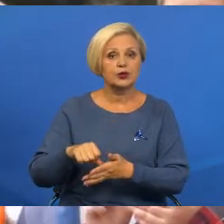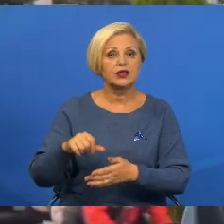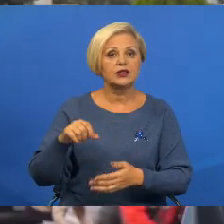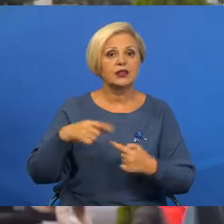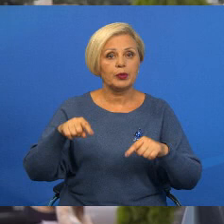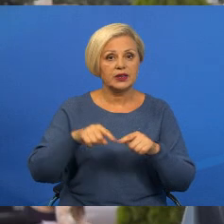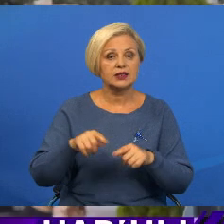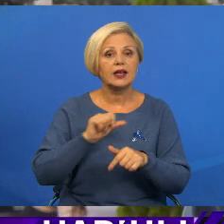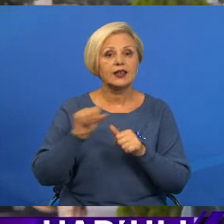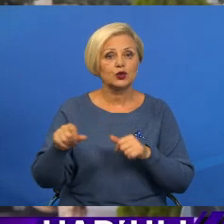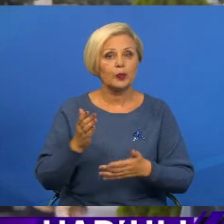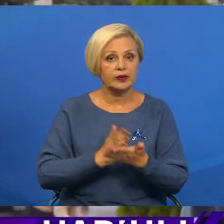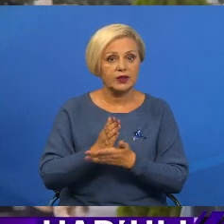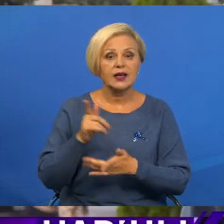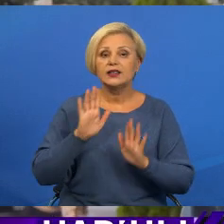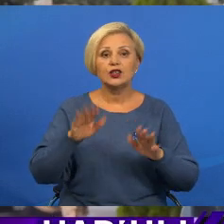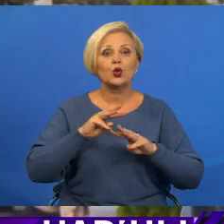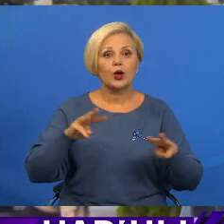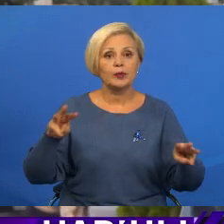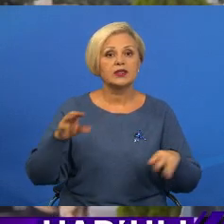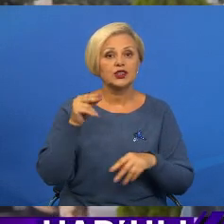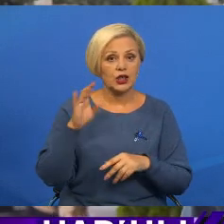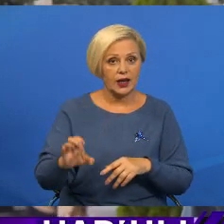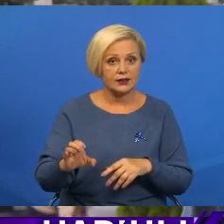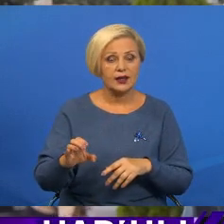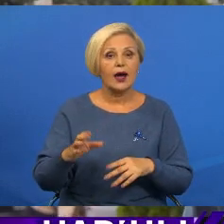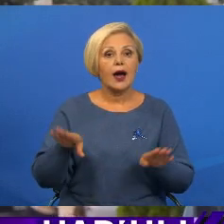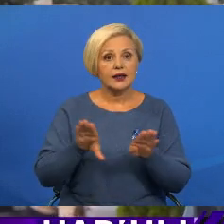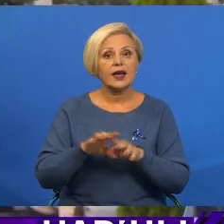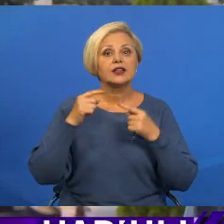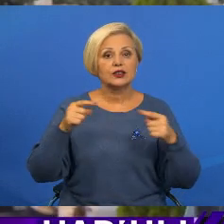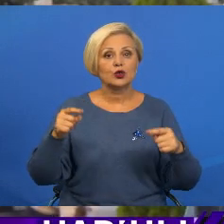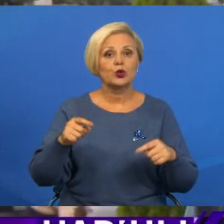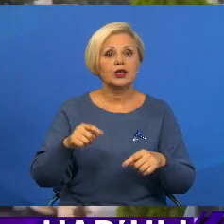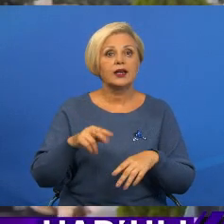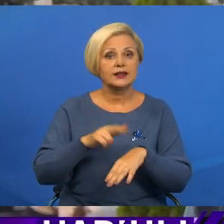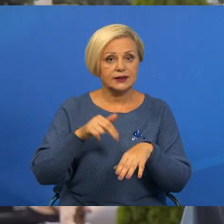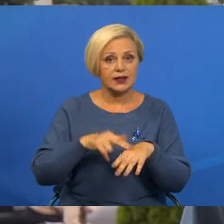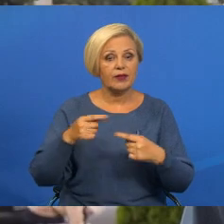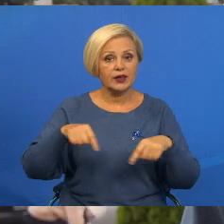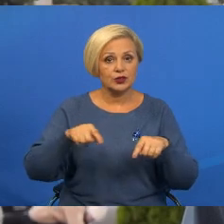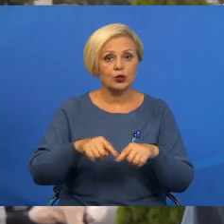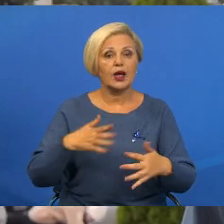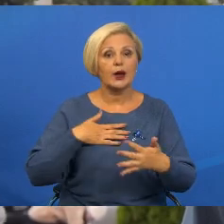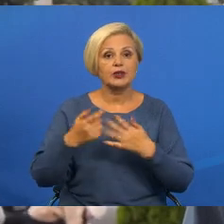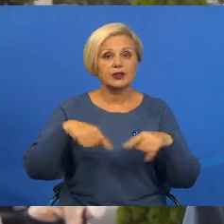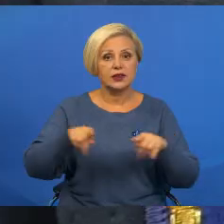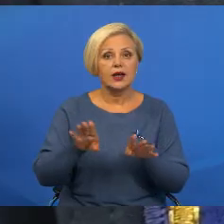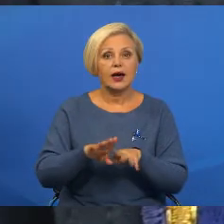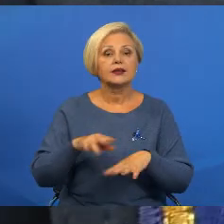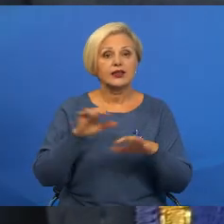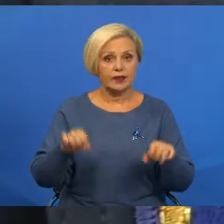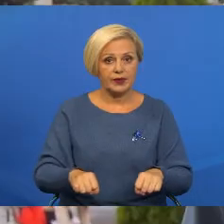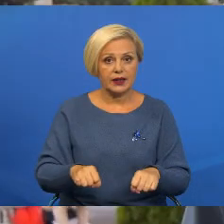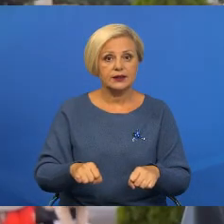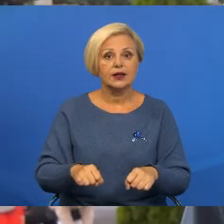Здесь не только работа Министерства по чрезвычайным ситуациям, а также других силовых структур, общественных организаций, а также органов власти.